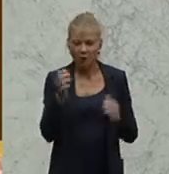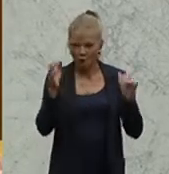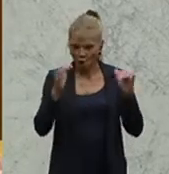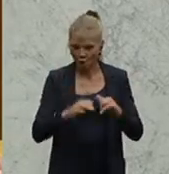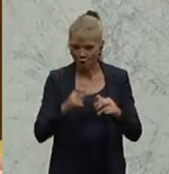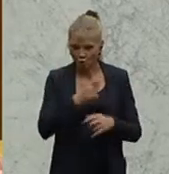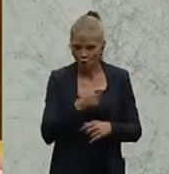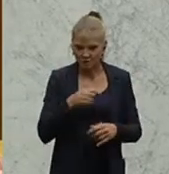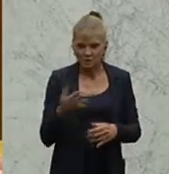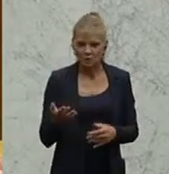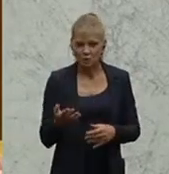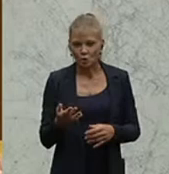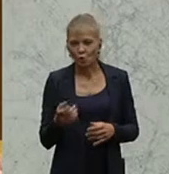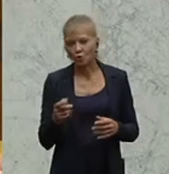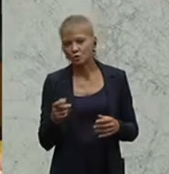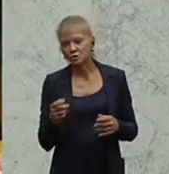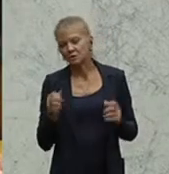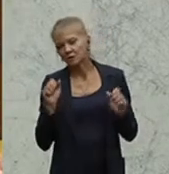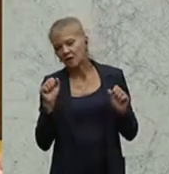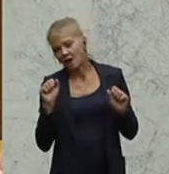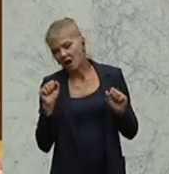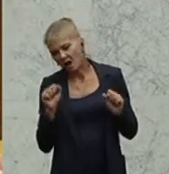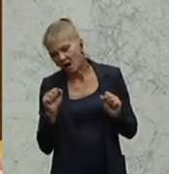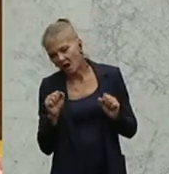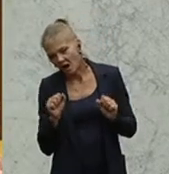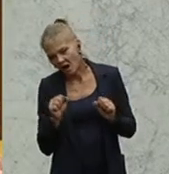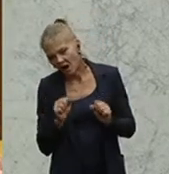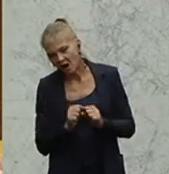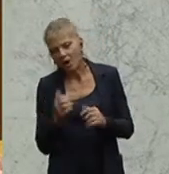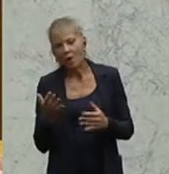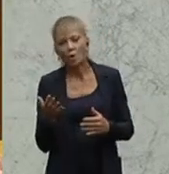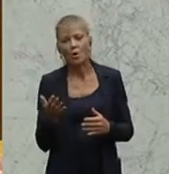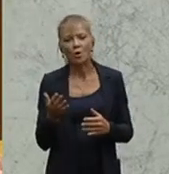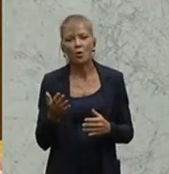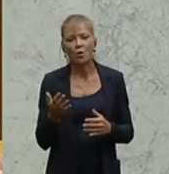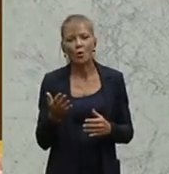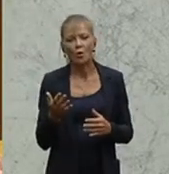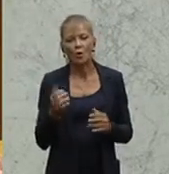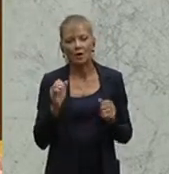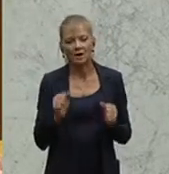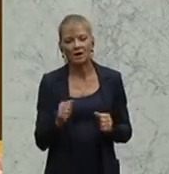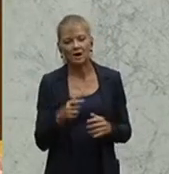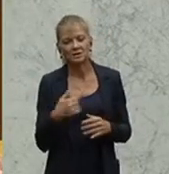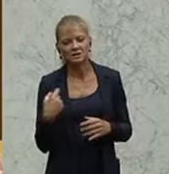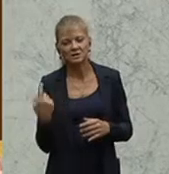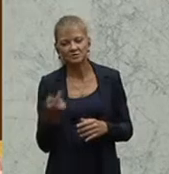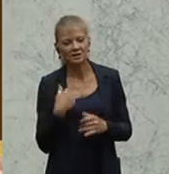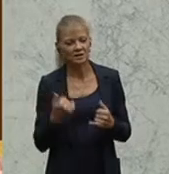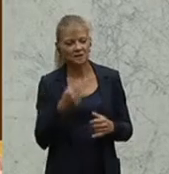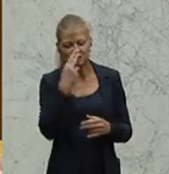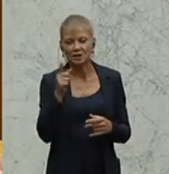ableitbar ist, dass die Leute eher bei konkreten Gesetzesvorhaben im Vorfeld mitreden wollen, bevor ein